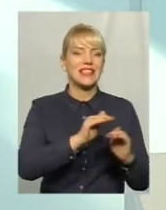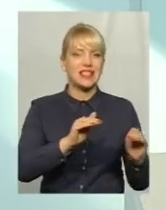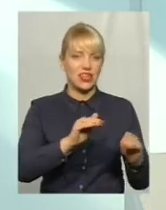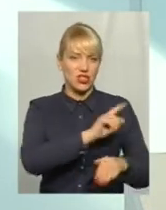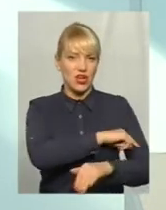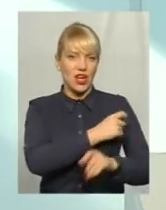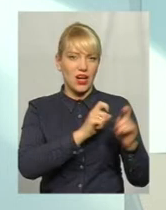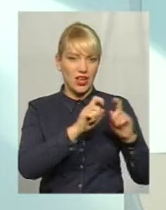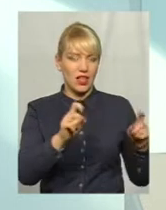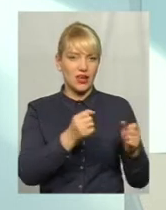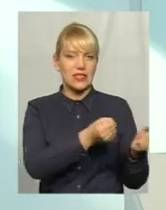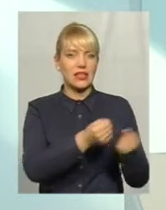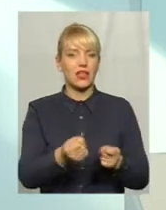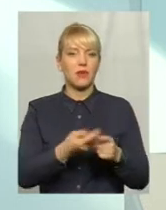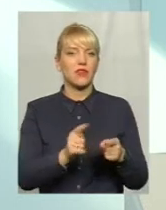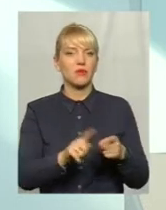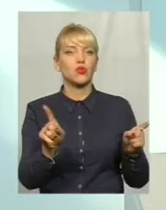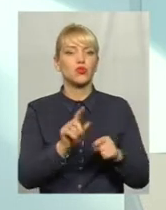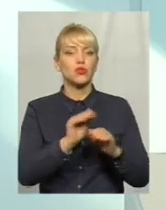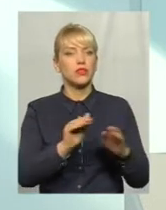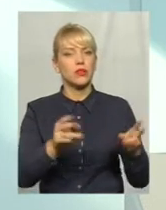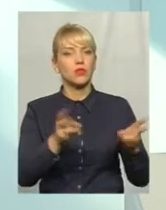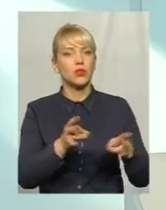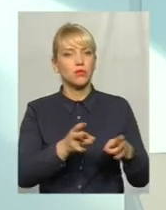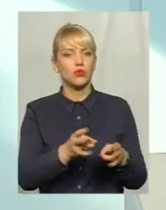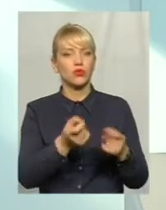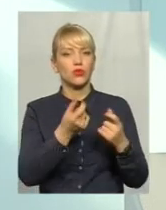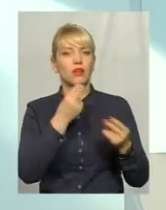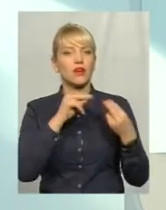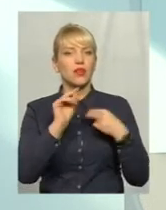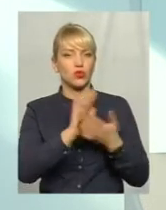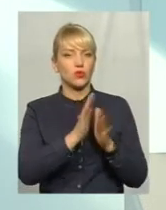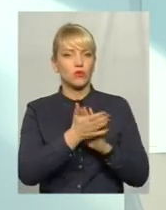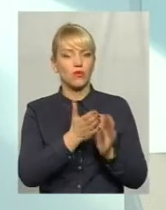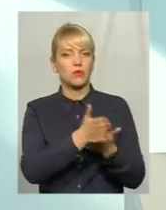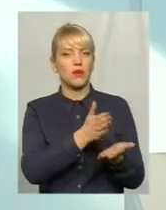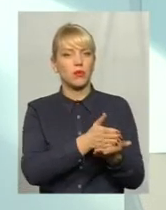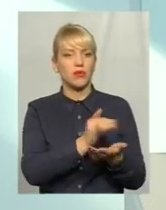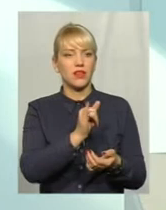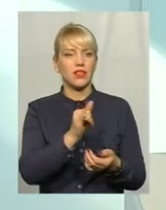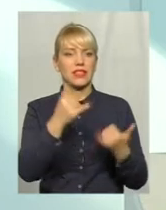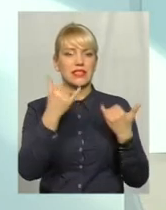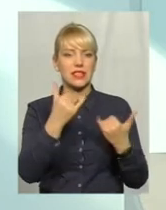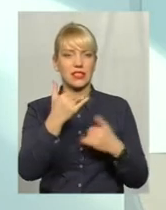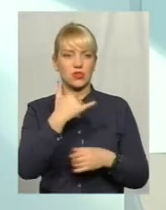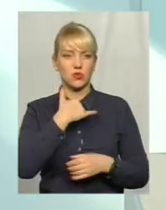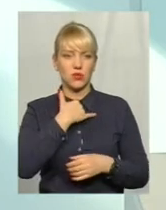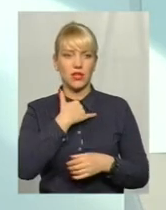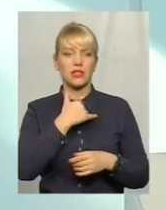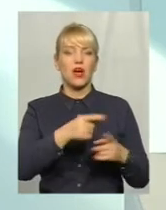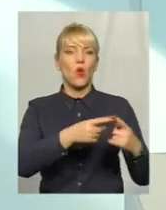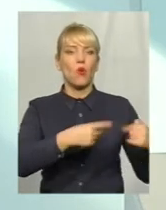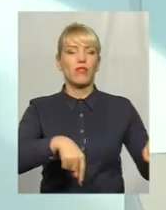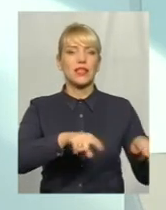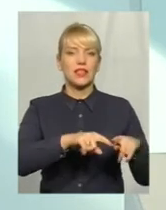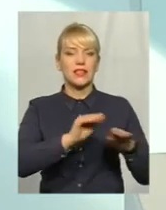затримка просто за тим, що все-таки ці діти потребують трохи кращих умов перебування, і в нас зараз в відділенні